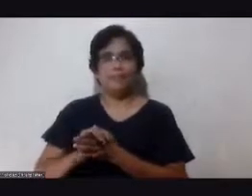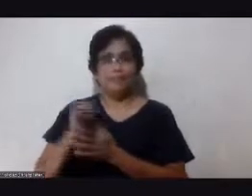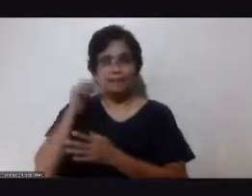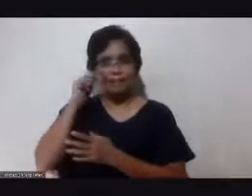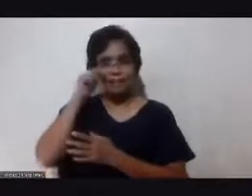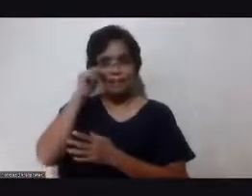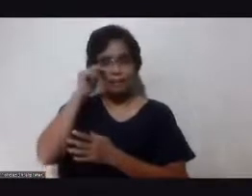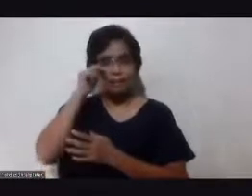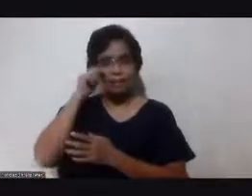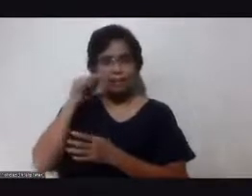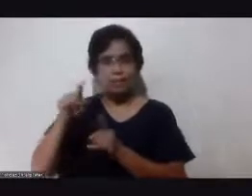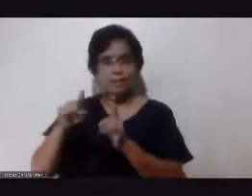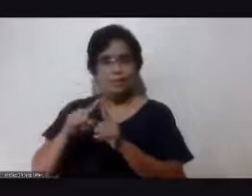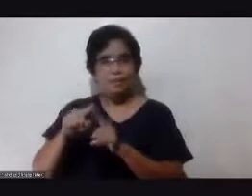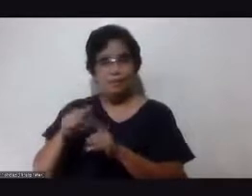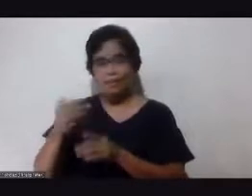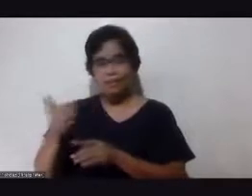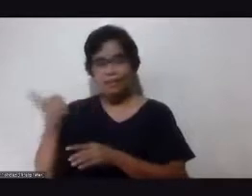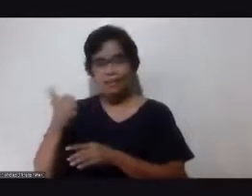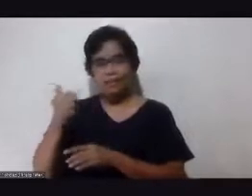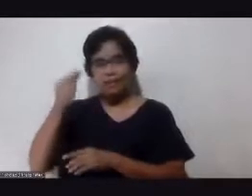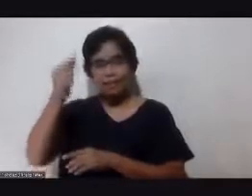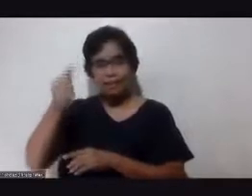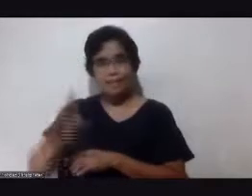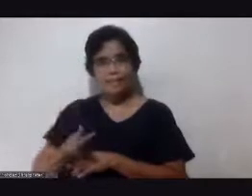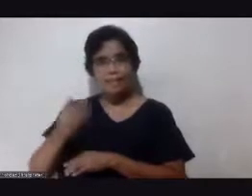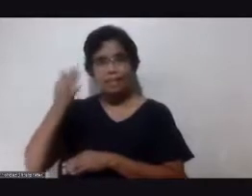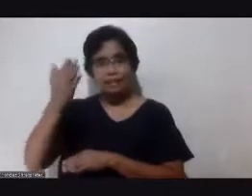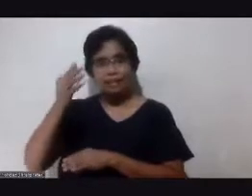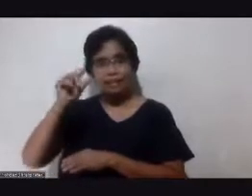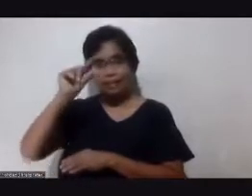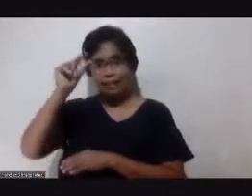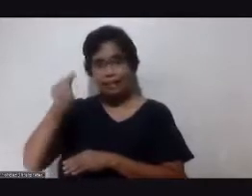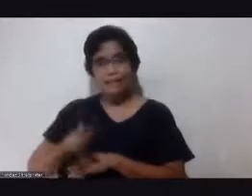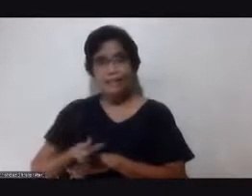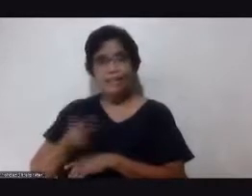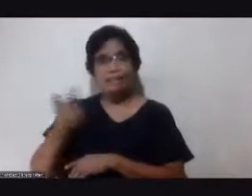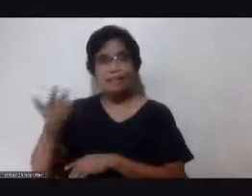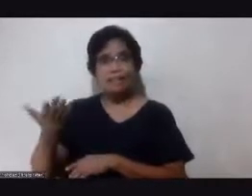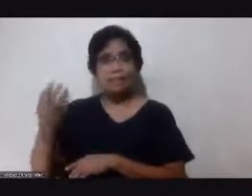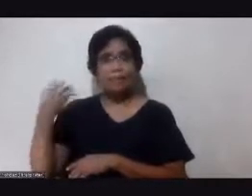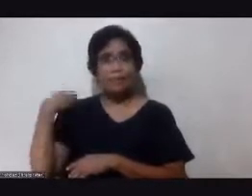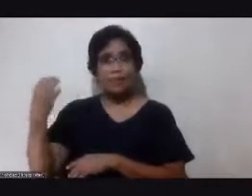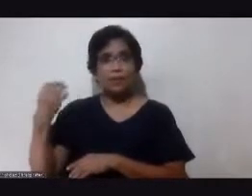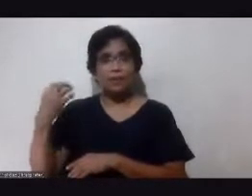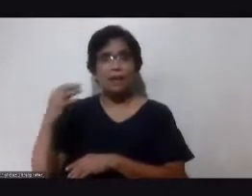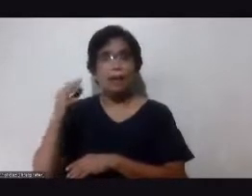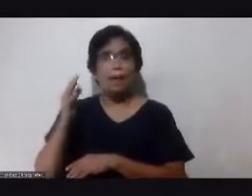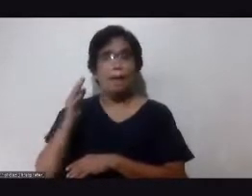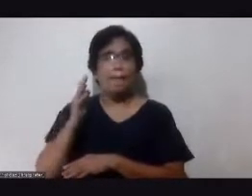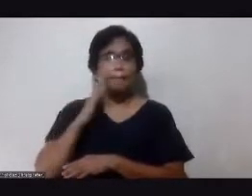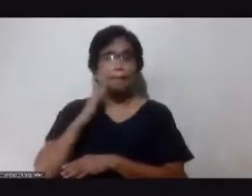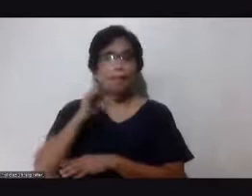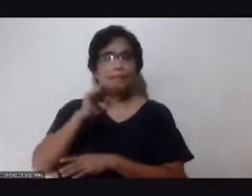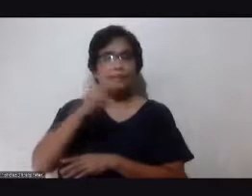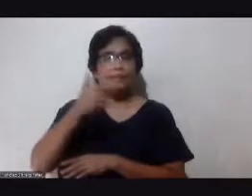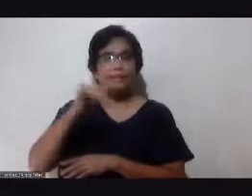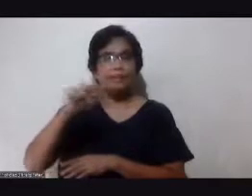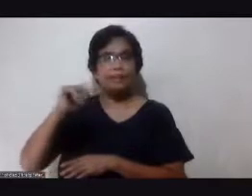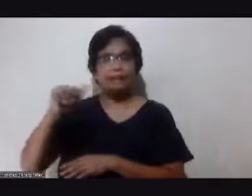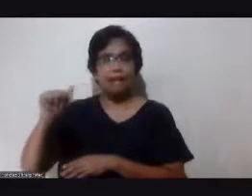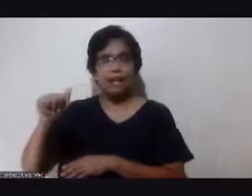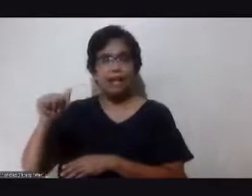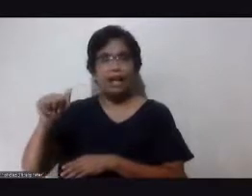may nagpapabati gusto niyang i-bati daw natin ng kanyang amo na si Ma'am Jenna si Ma'am Jenna po ay